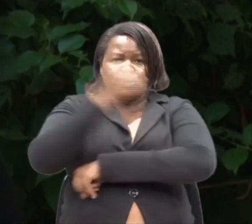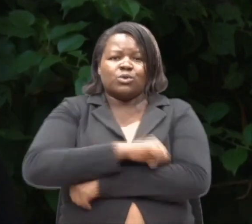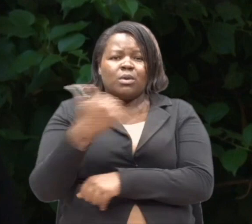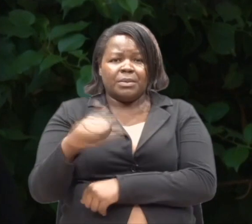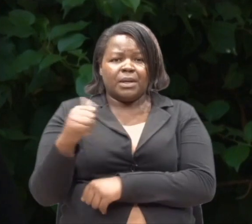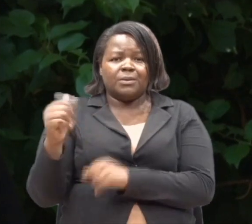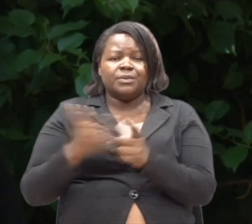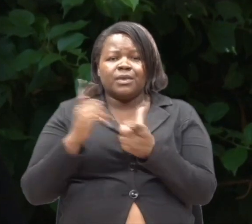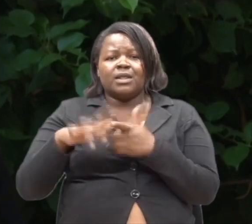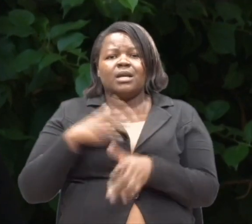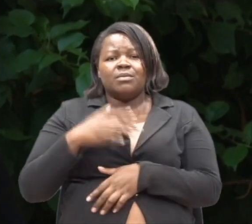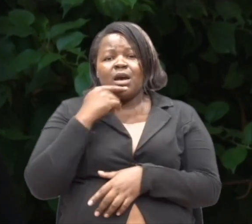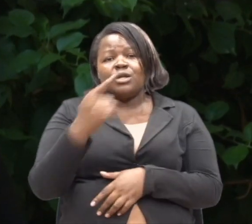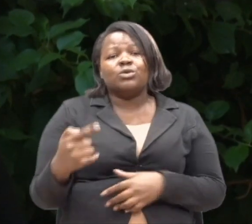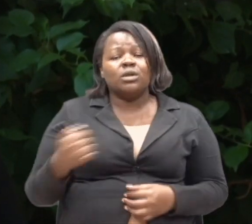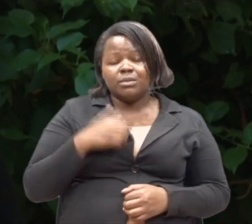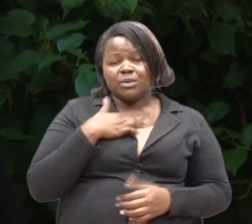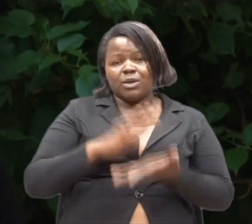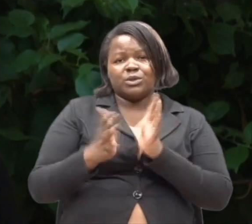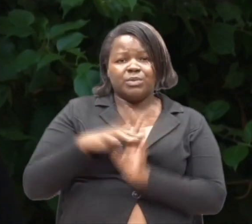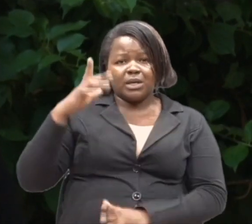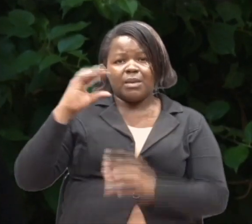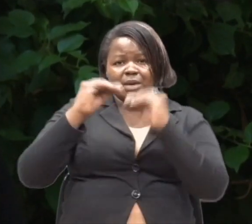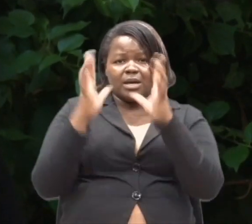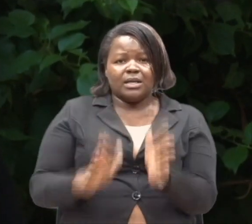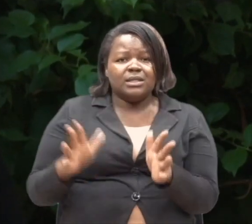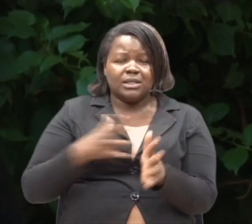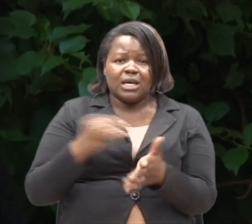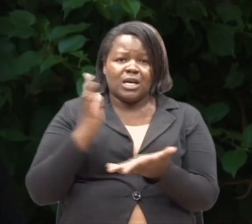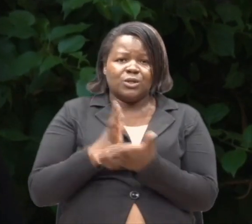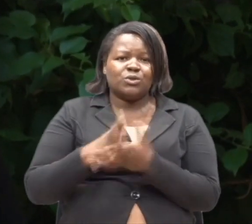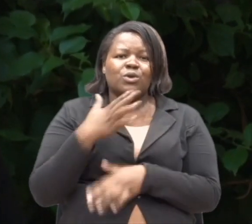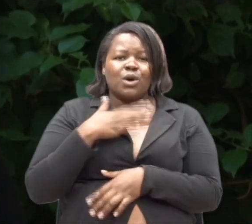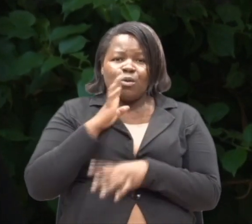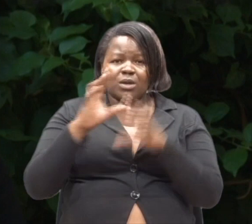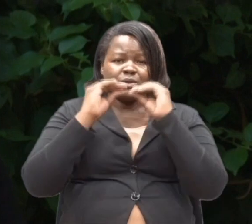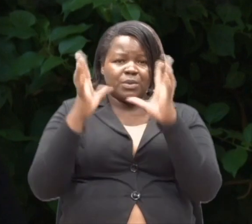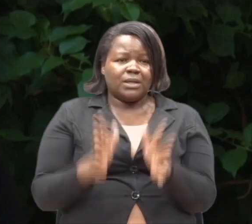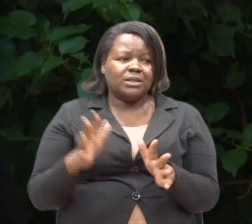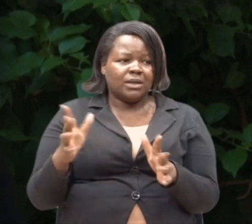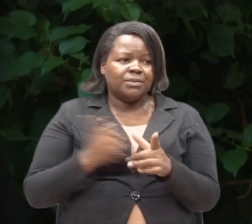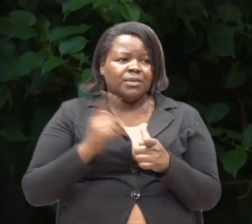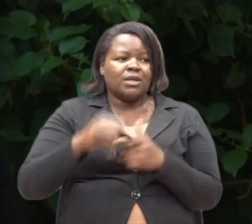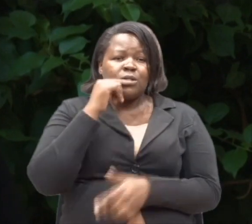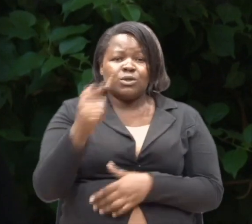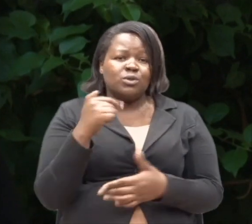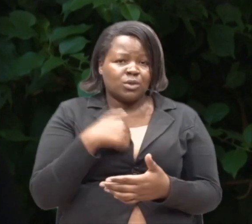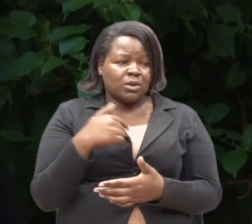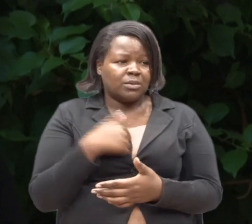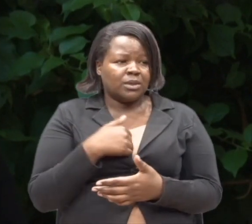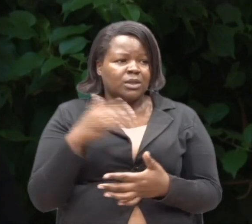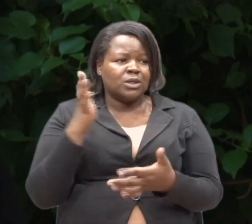shuleni. Kama bia mii inataka kukua mwalimu, anigepeda kukua mwalimu. Kani ya bia